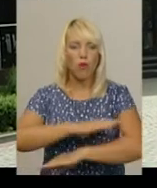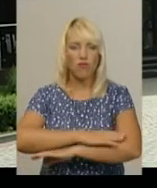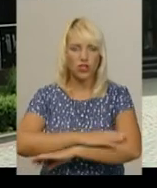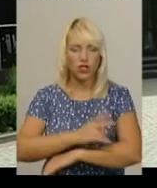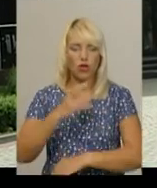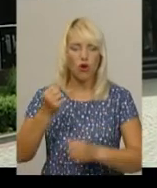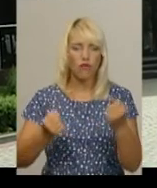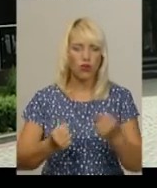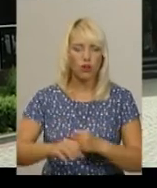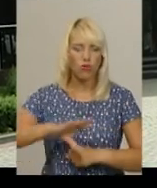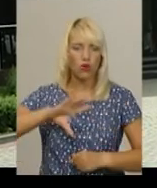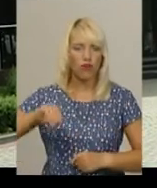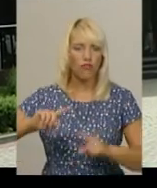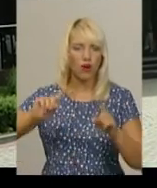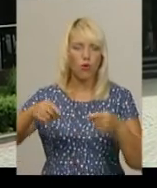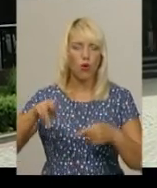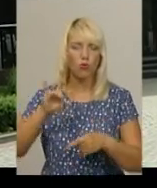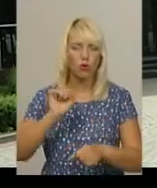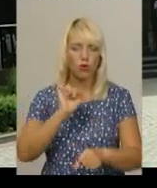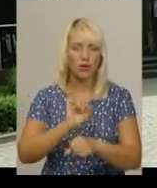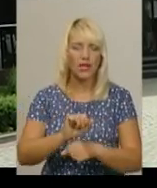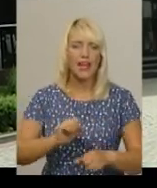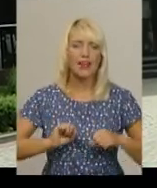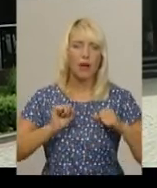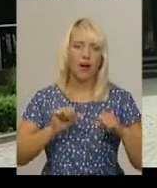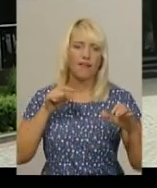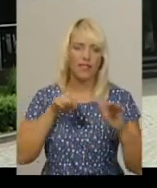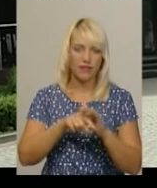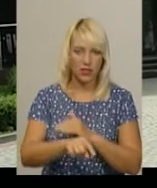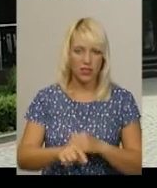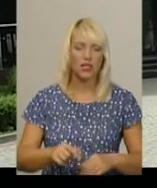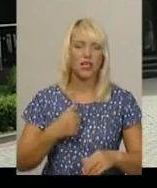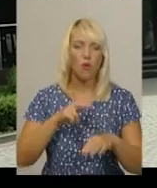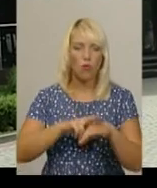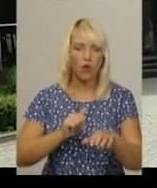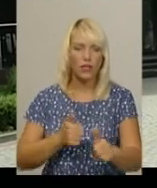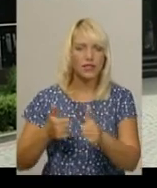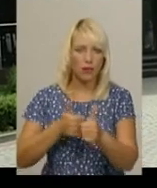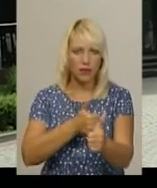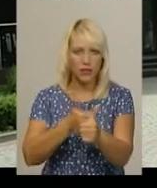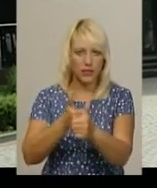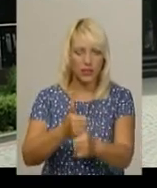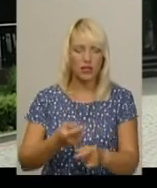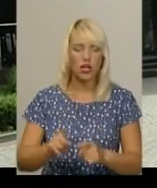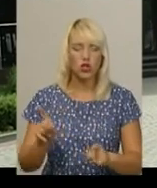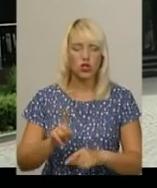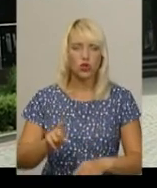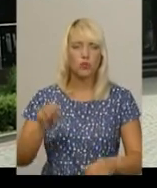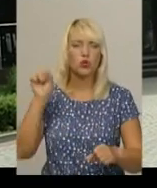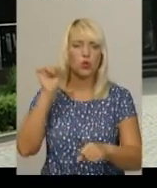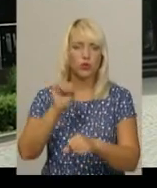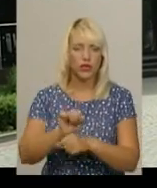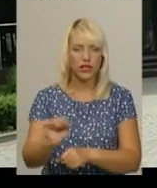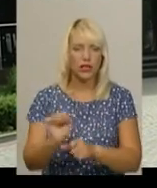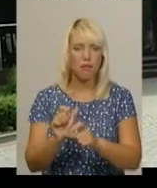зупинку і намагався втекти від правоохоронців. Їм довелося переслідувати транспортний засіб і, аби зупинити його, працівники поліції